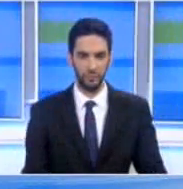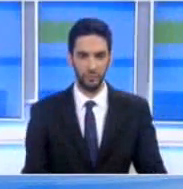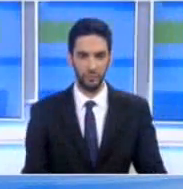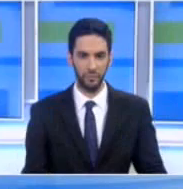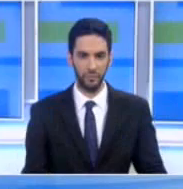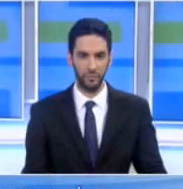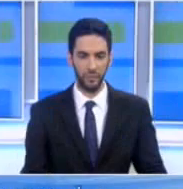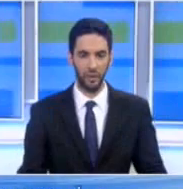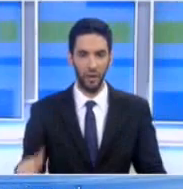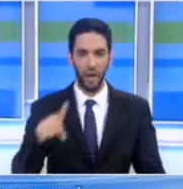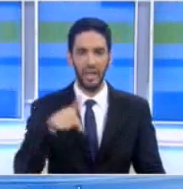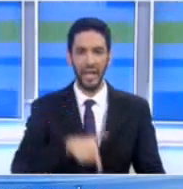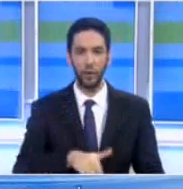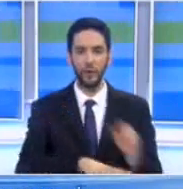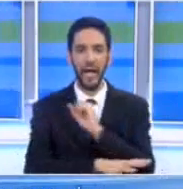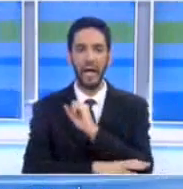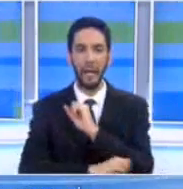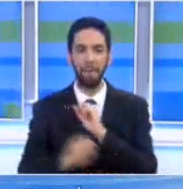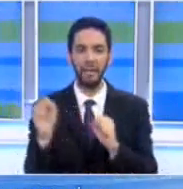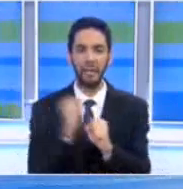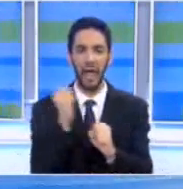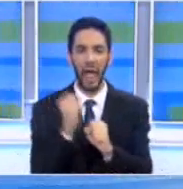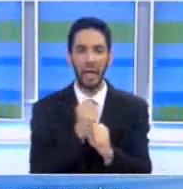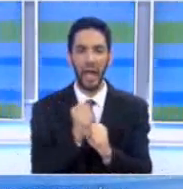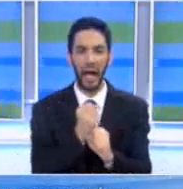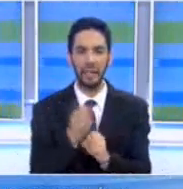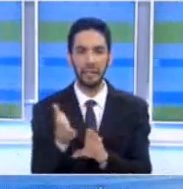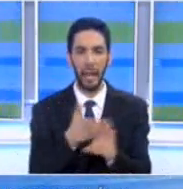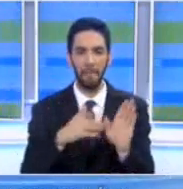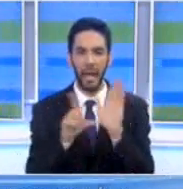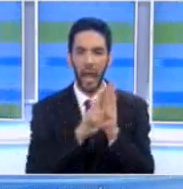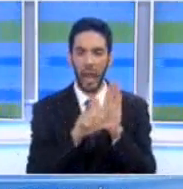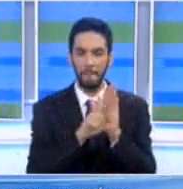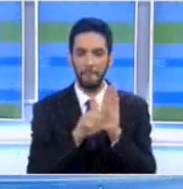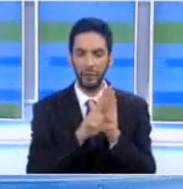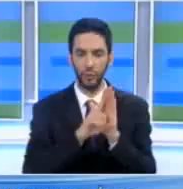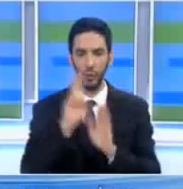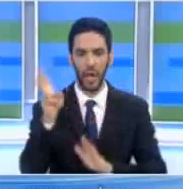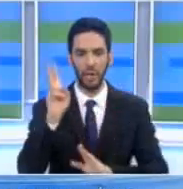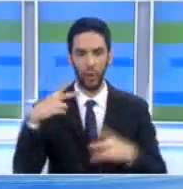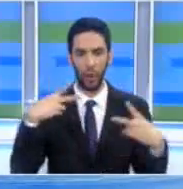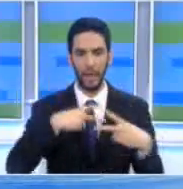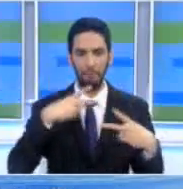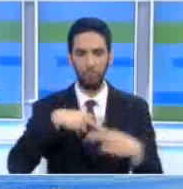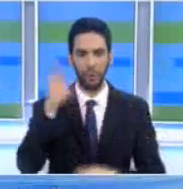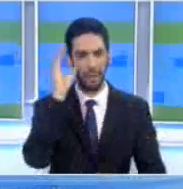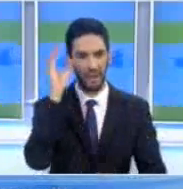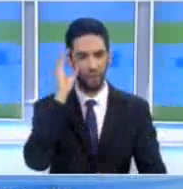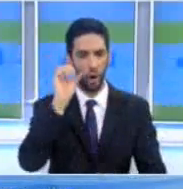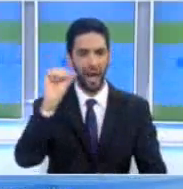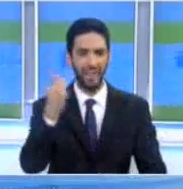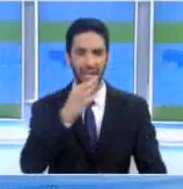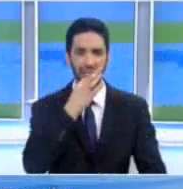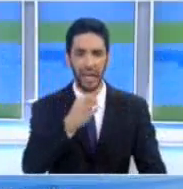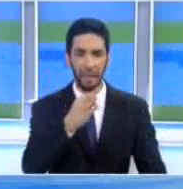Αλλάζουμε θέμα για παράδεκτες συκοφαντίες σε βάρος των αχθοφόρων κατηγόρησε ο κενικός ραματέας της ΔΕΟΚ Διομήδης Διομήδος, τον Υπουργό